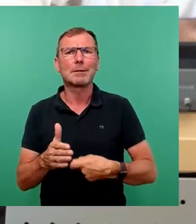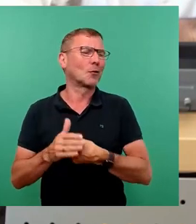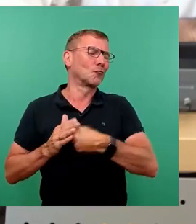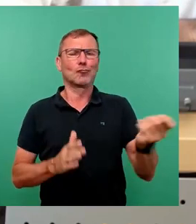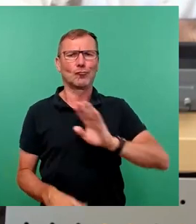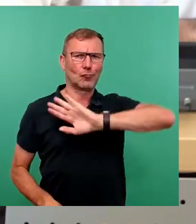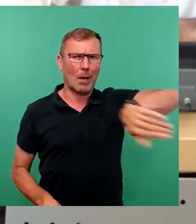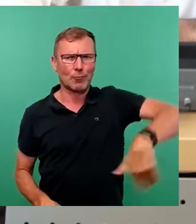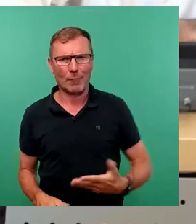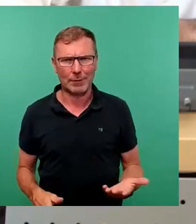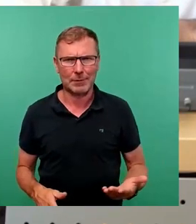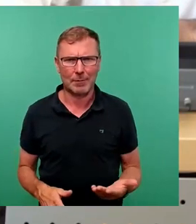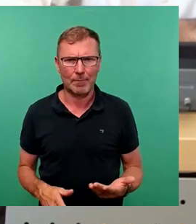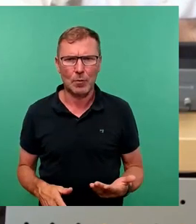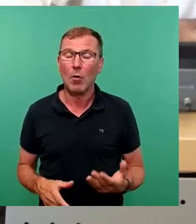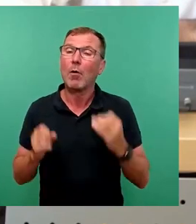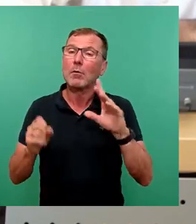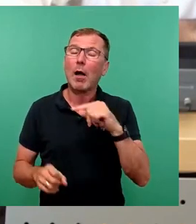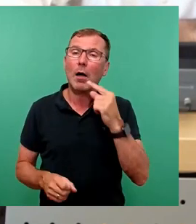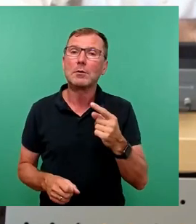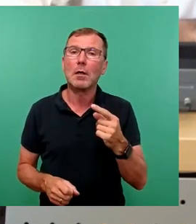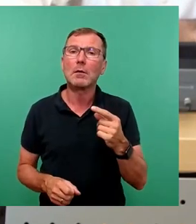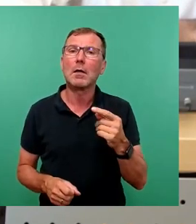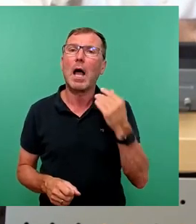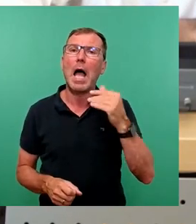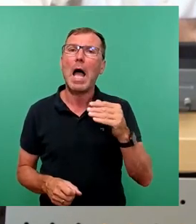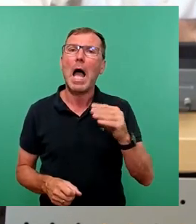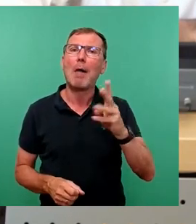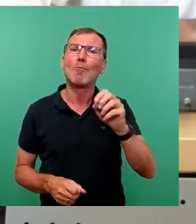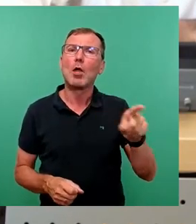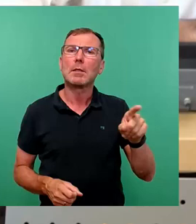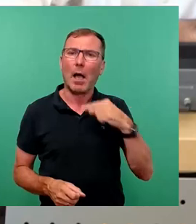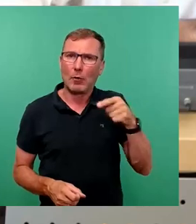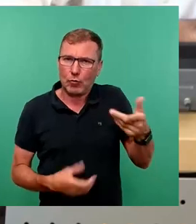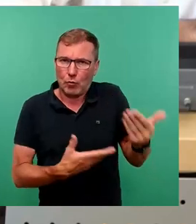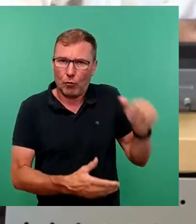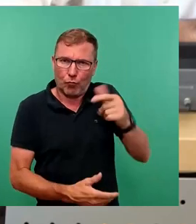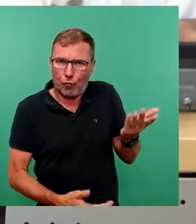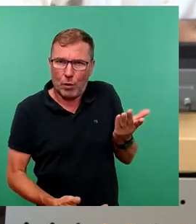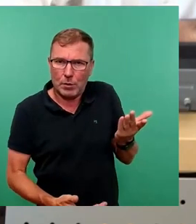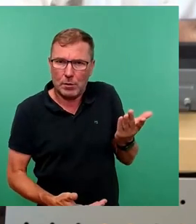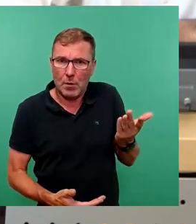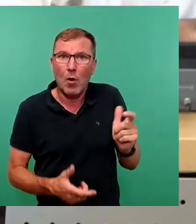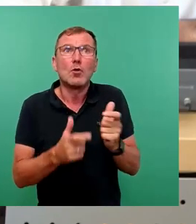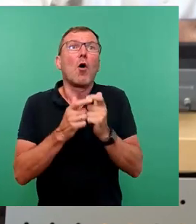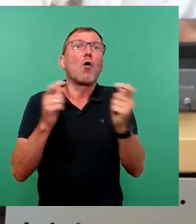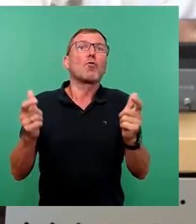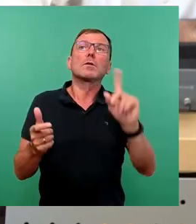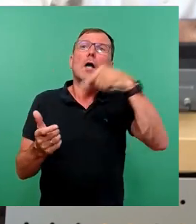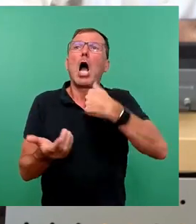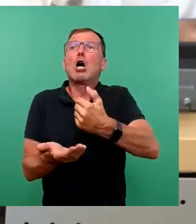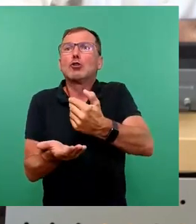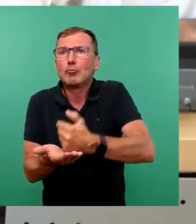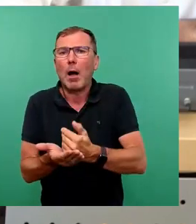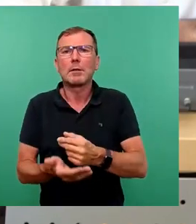ganz abschaffen. Klare Aussage, Blöthner hat es heute auch noch mal wieder gesagt. Und dann ganz großartig Sparren bei der